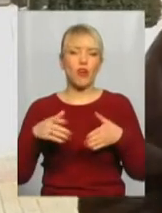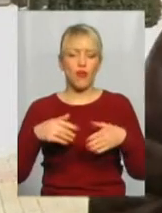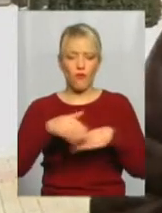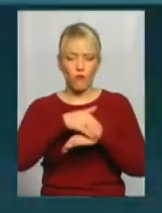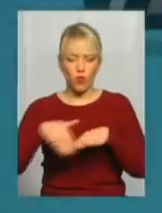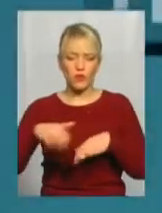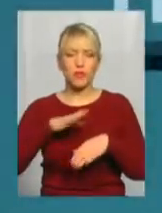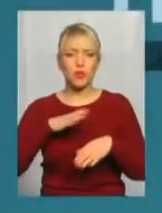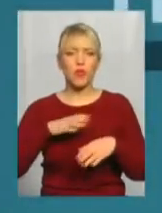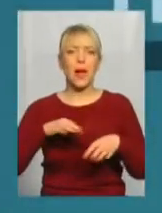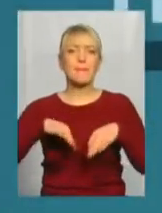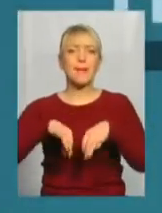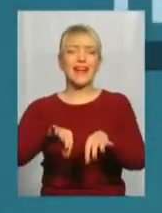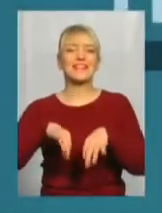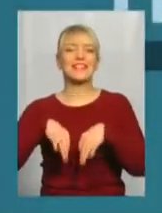тролейбусну лінію.